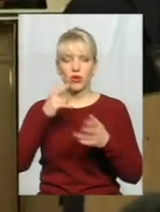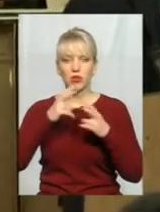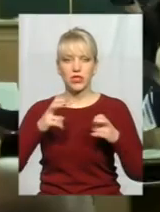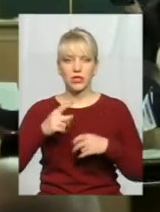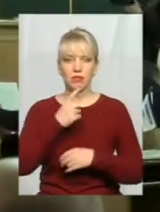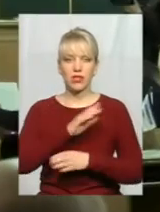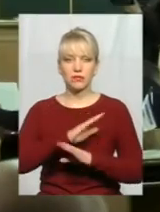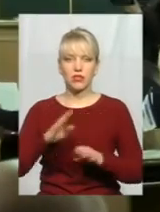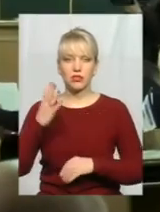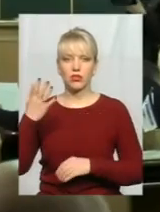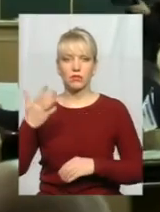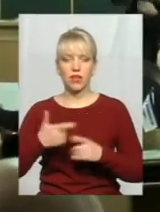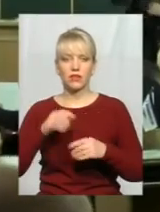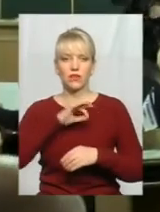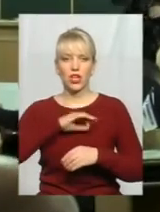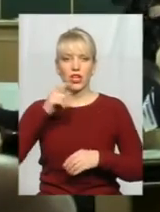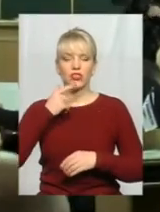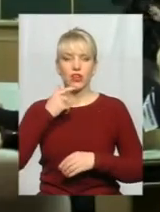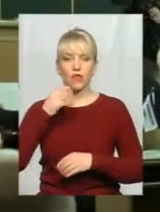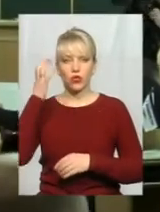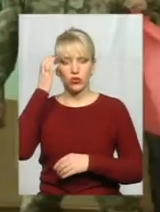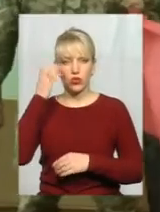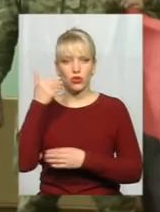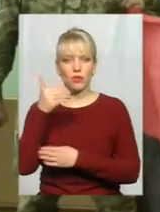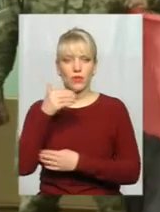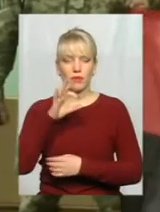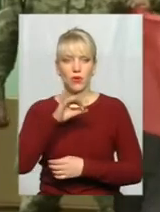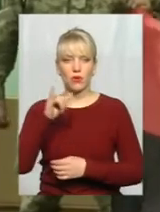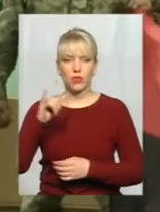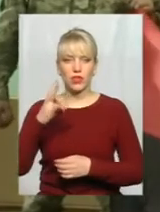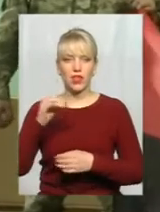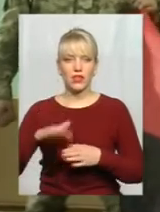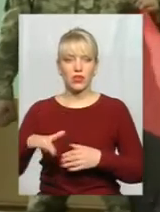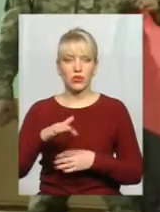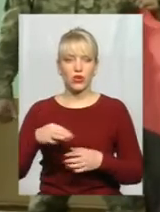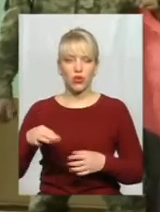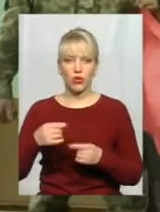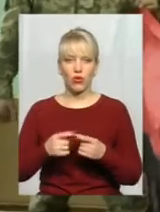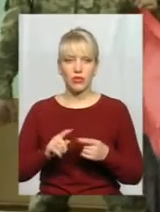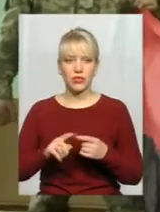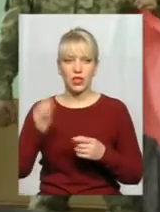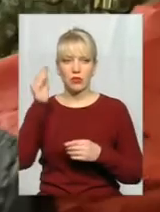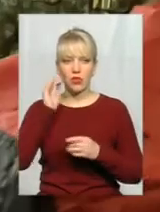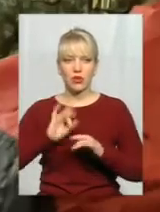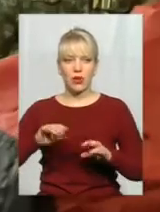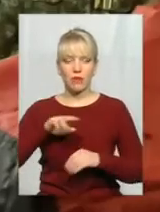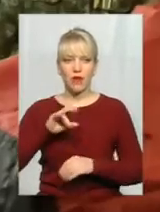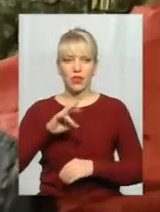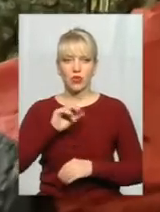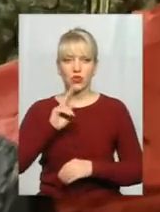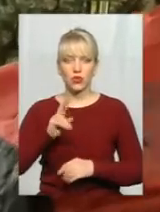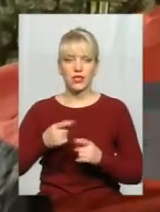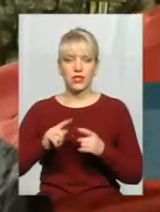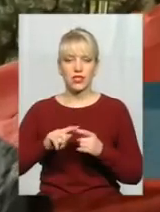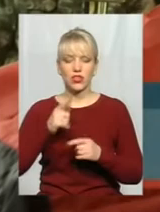а не 45-тим, питання використання червоно-чорного прапора ОУН на території області. Позицію пояснив депутат Анатолій Панчук. Цей червоно